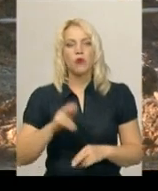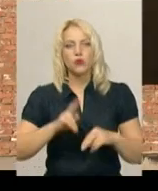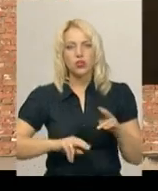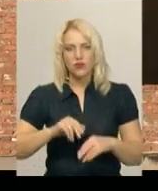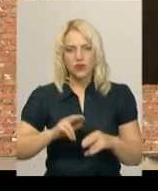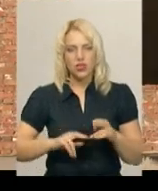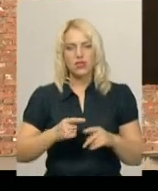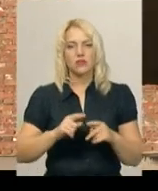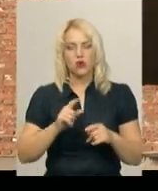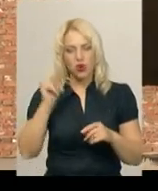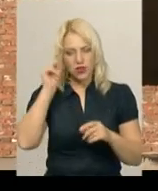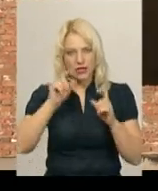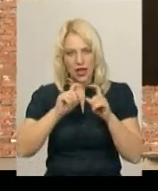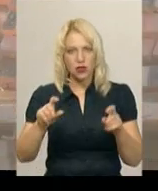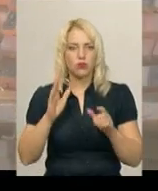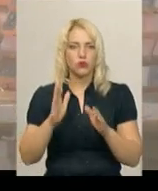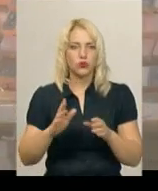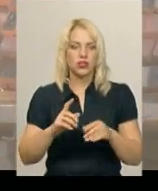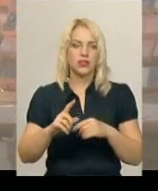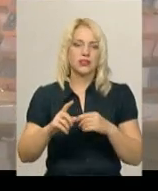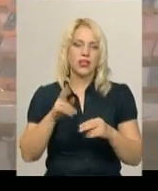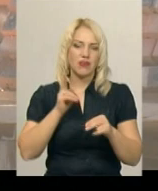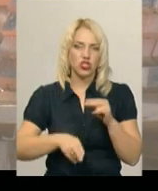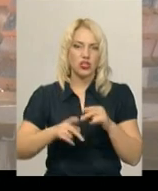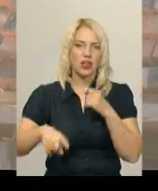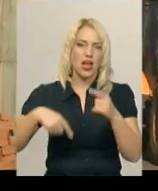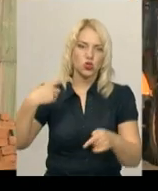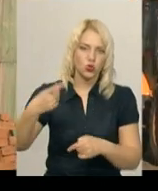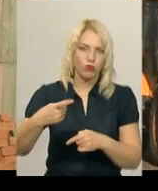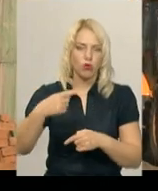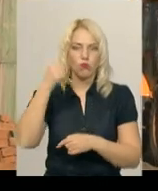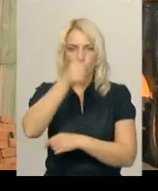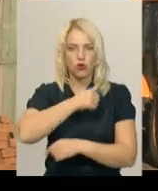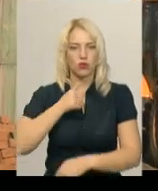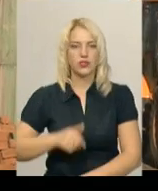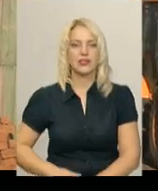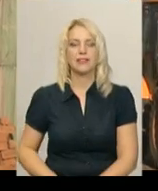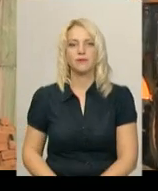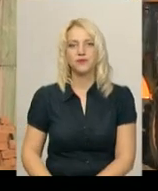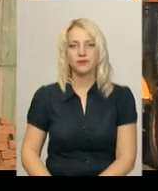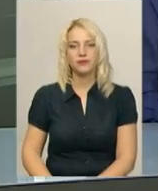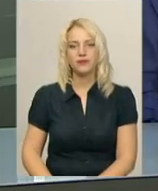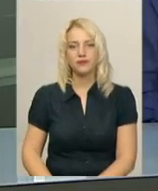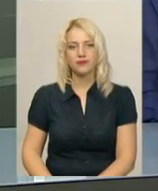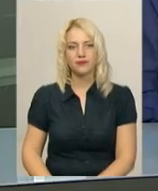закладу у Лезневе планують завершити у грудні наступного року. Тетяна Ворожцова, Віктор Кривий, Новини, Поділля, Центр.